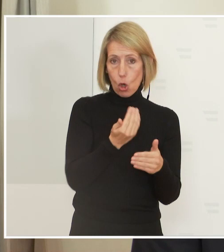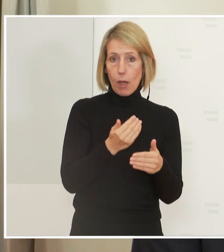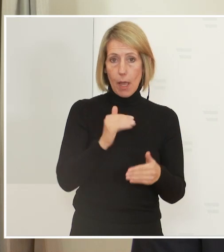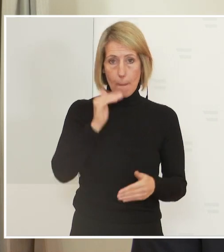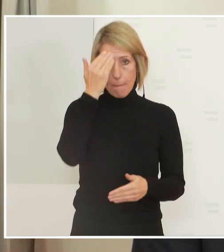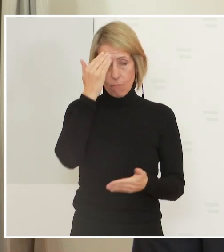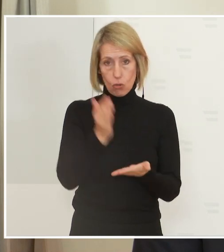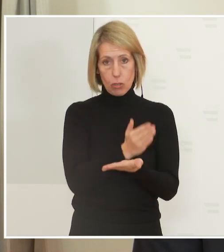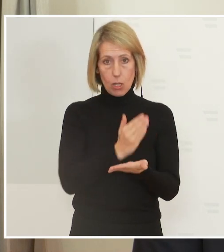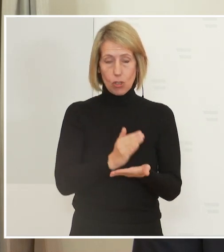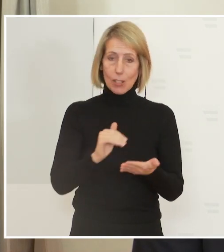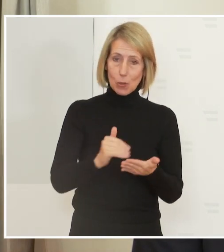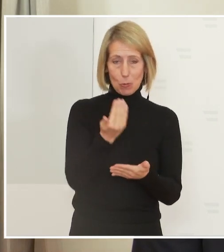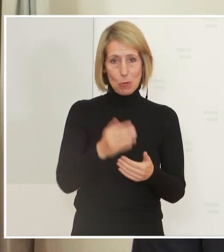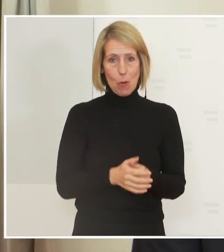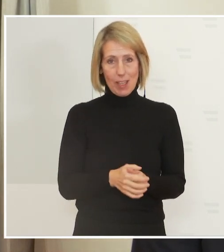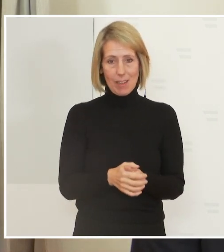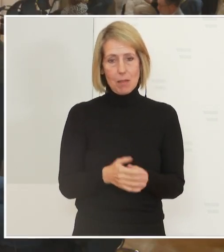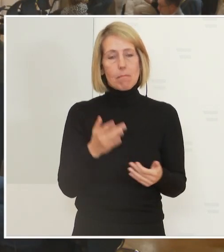Entscheidung. Herzlichen Dank.